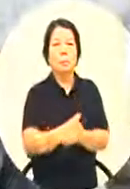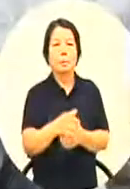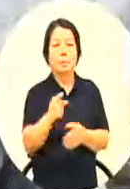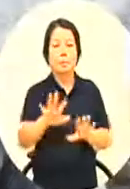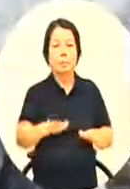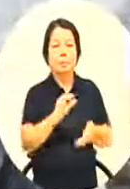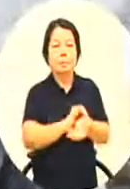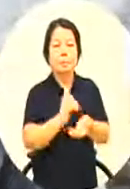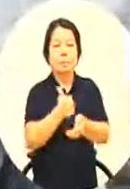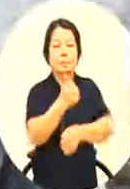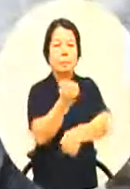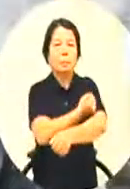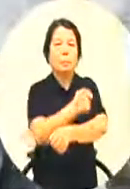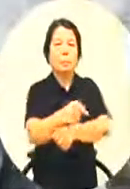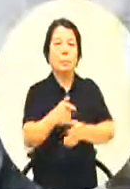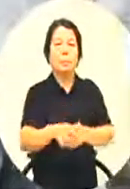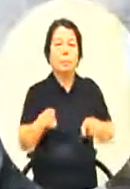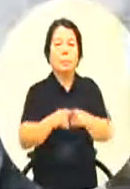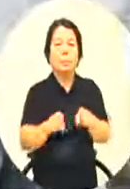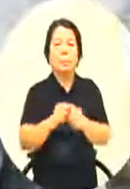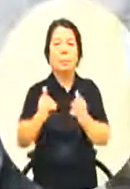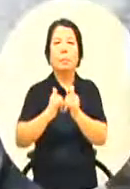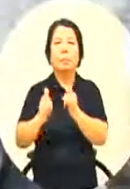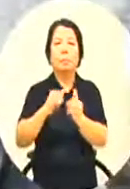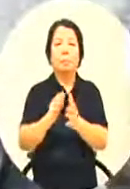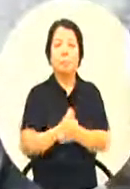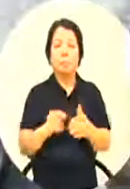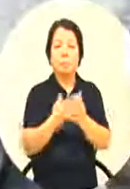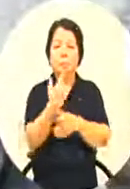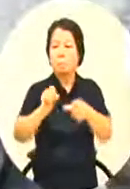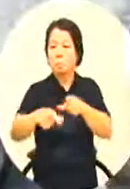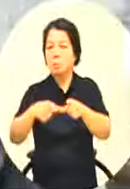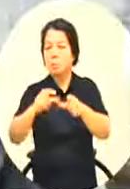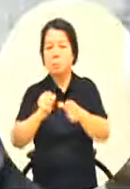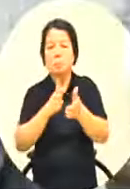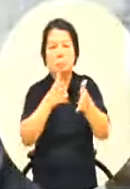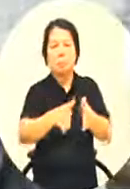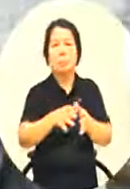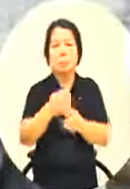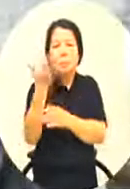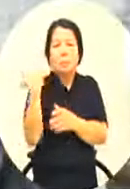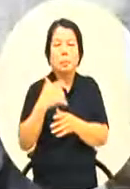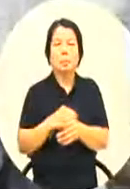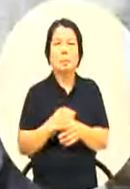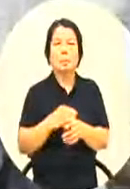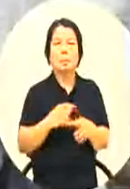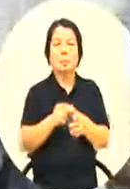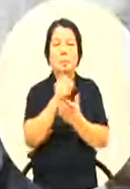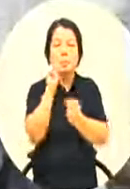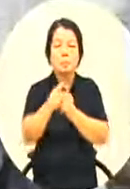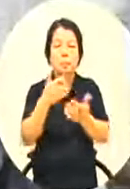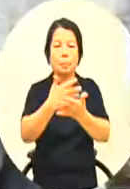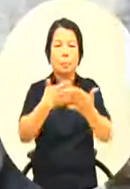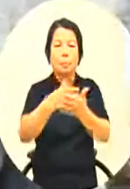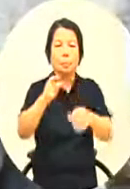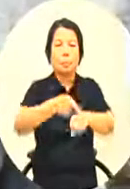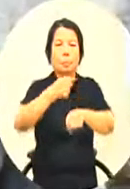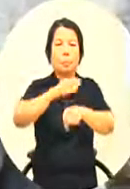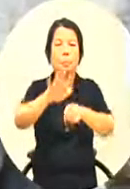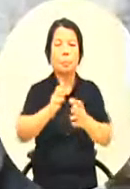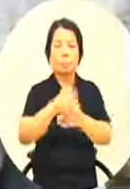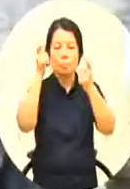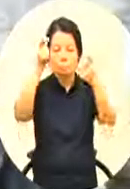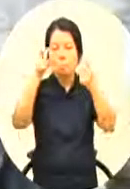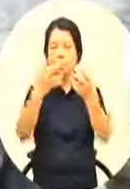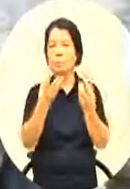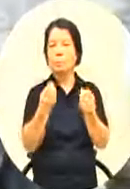就说他们的一般市民不是说只有企业家一般市民会有买画的文化跟习惯高雄就没有这个市